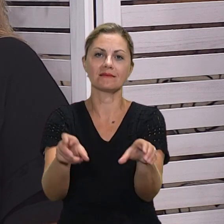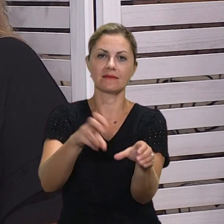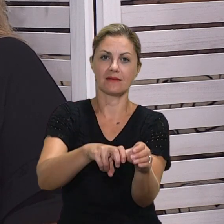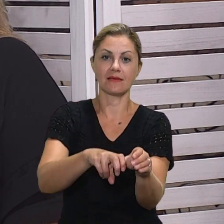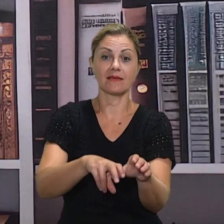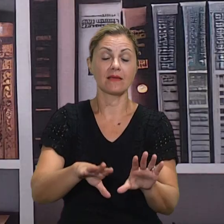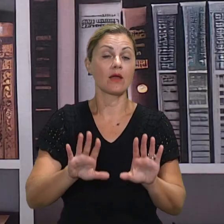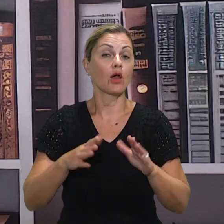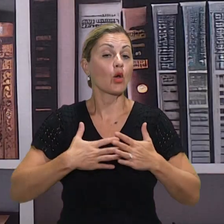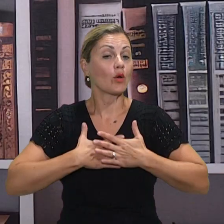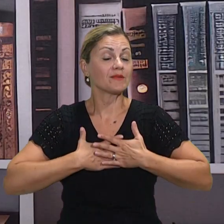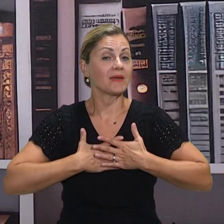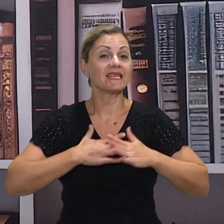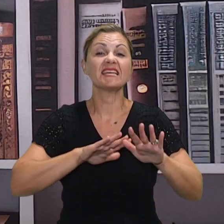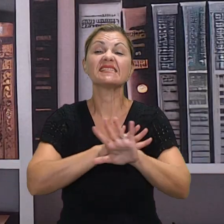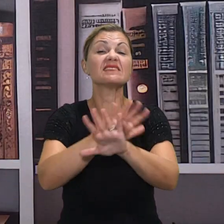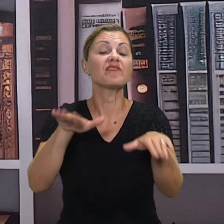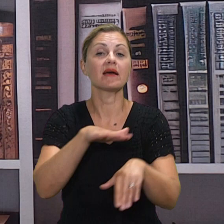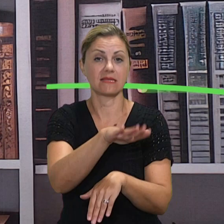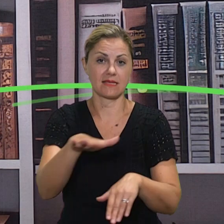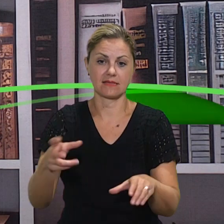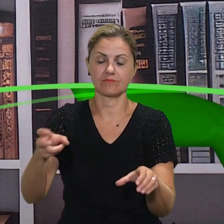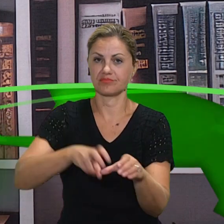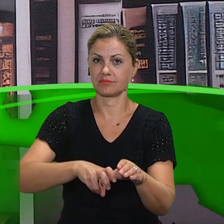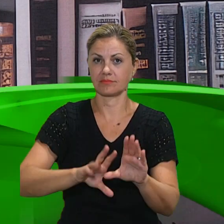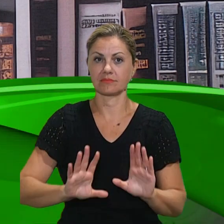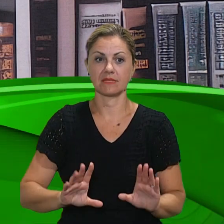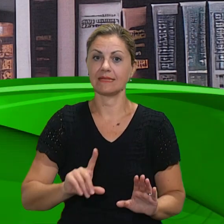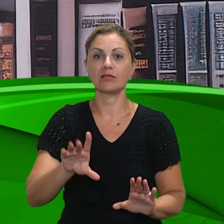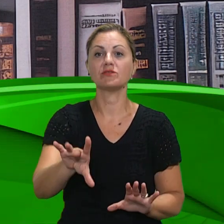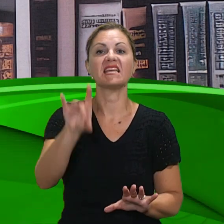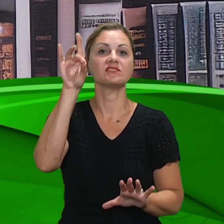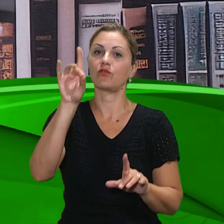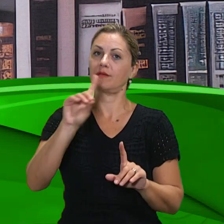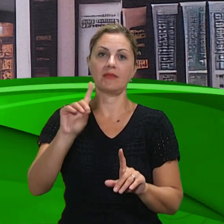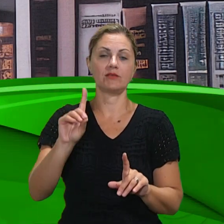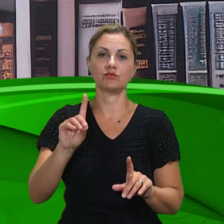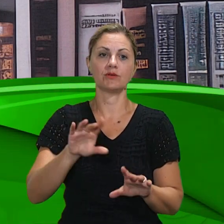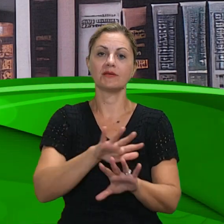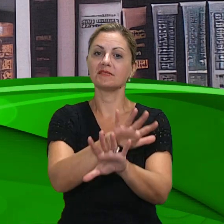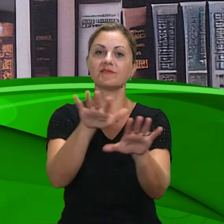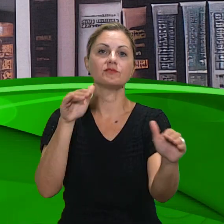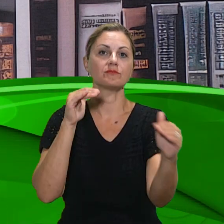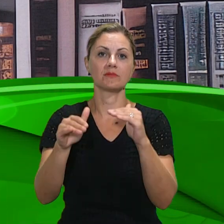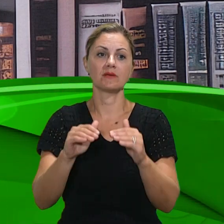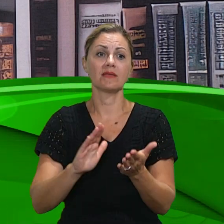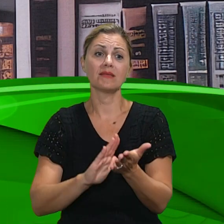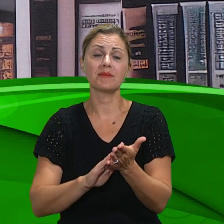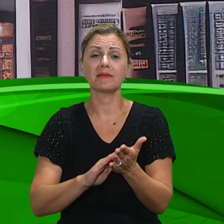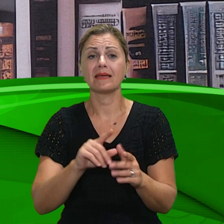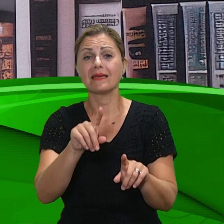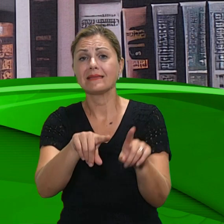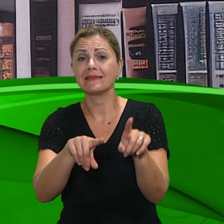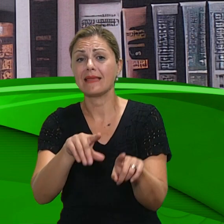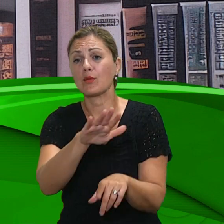aktivnostima? Dva djeca sudjeluju u razredu. Ne želim nikoga posebno izdvajati. Jer uvijek se dogodi da može nekome i loš dan pa neće